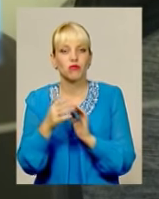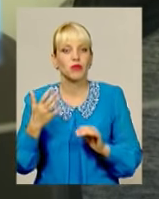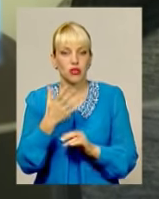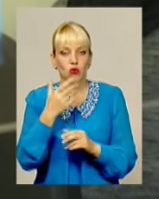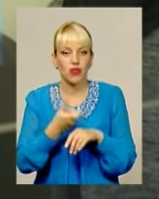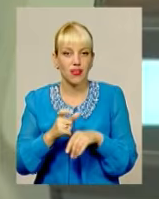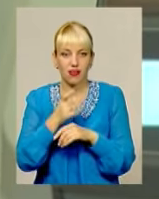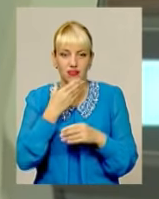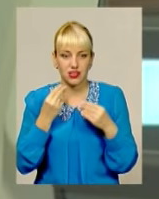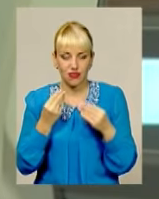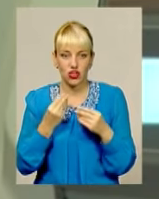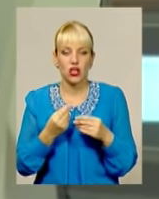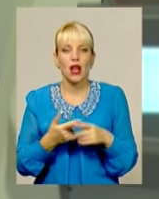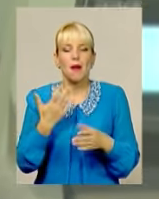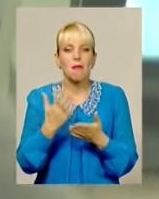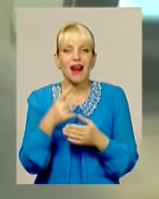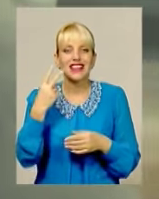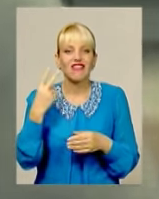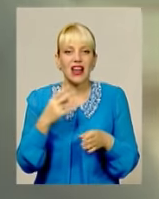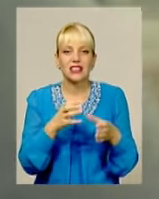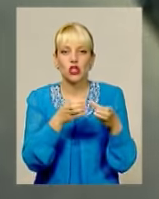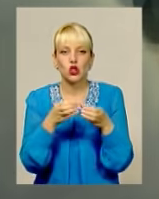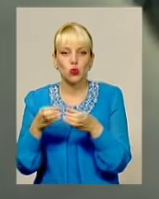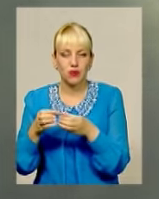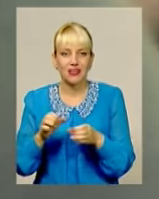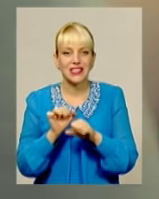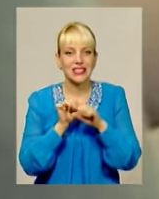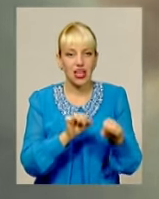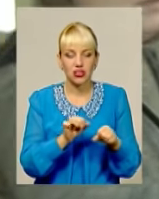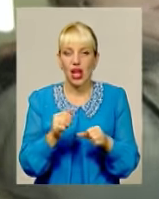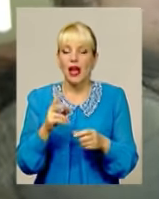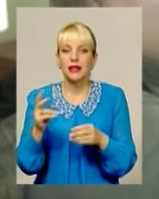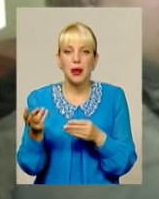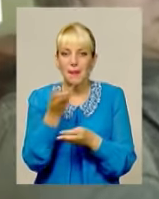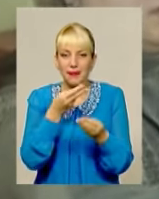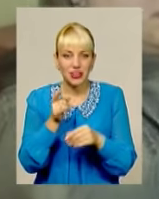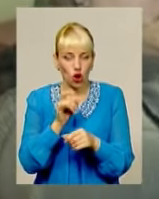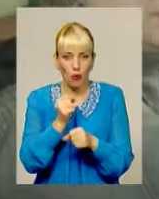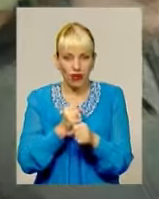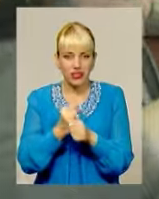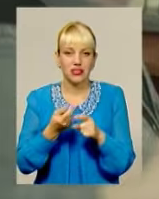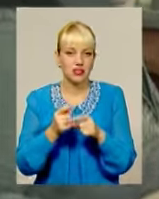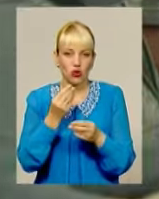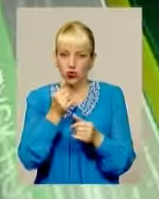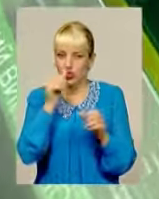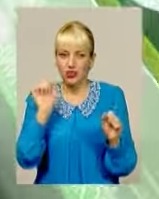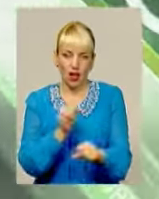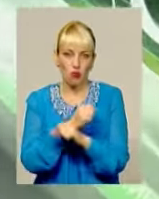так само, як і євро. Підробити українські гроші майже неможливо. Вікторія Паламар, Віктор Кривий для інформаційного випуску.